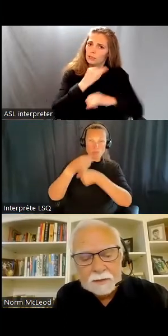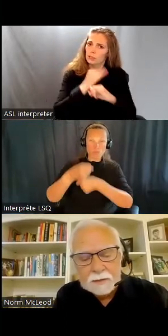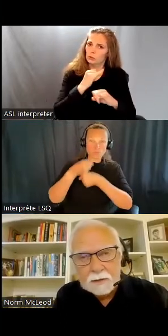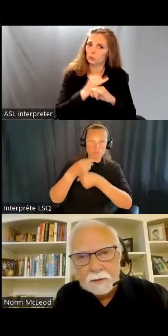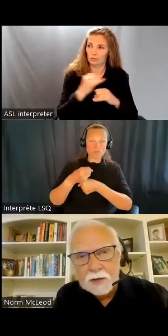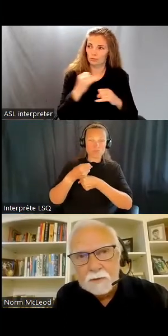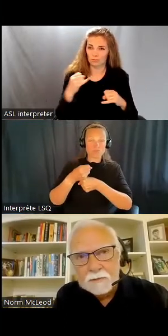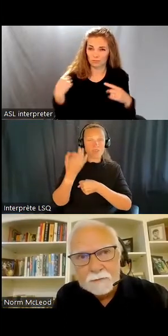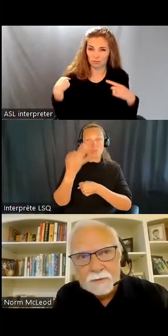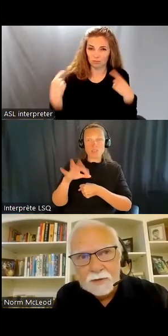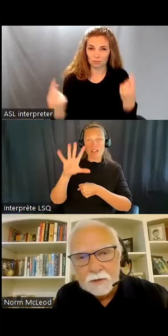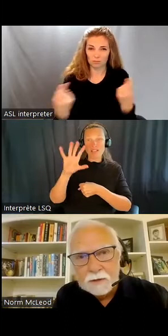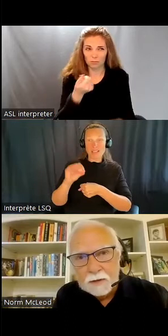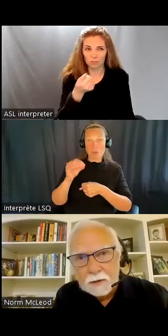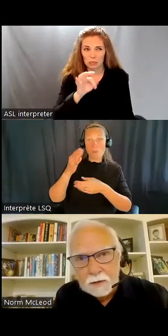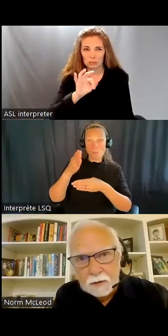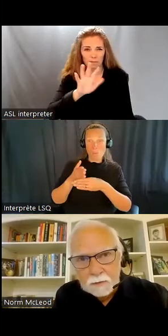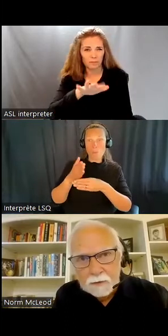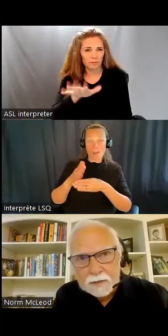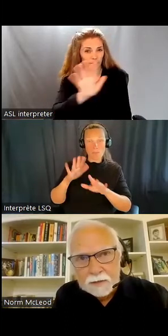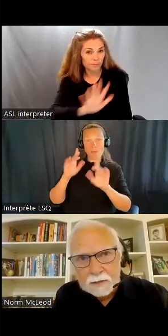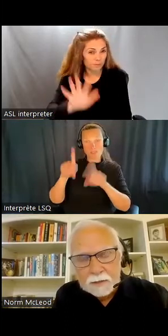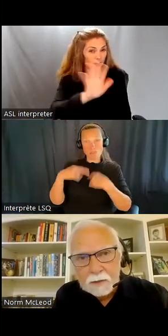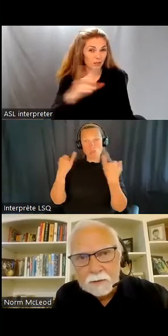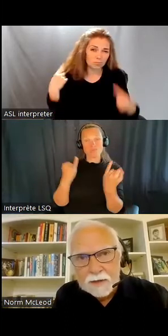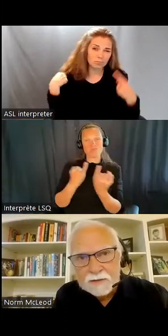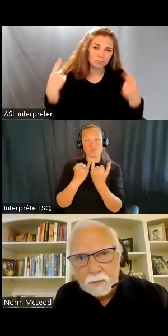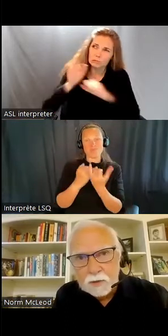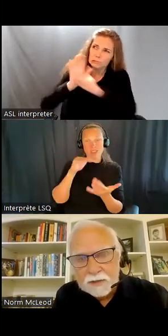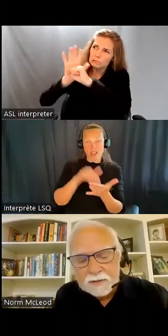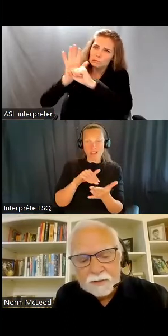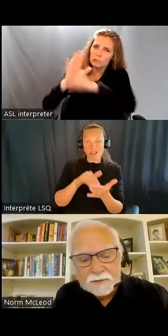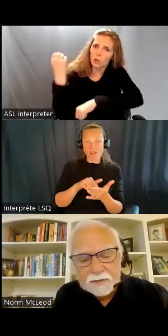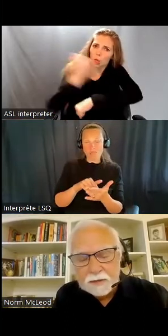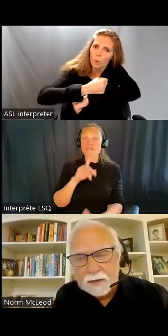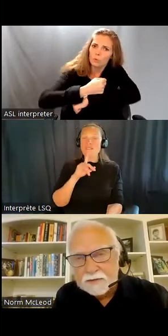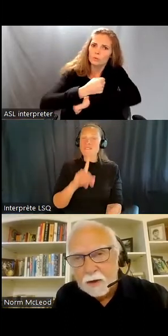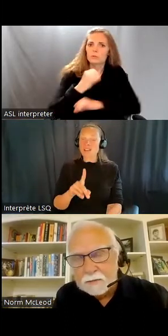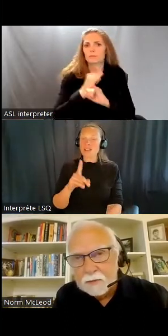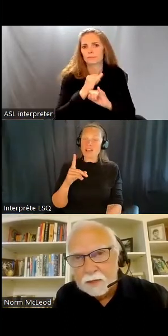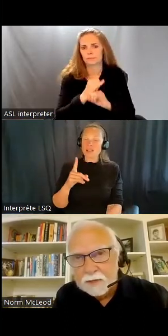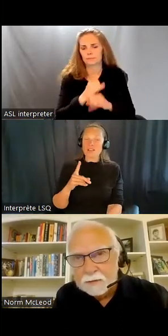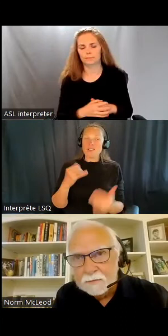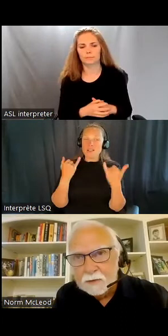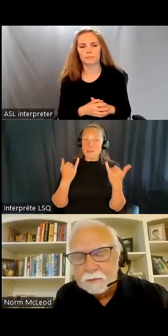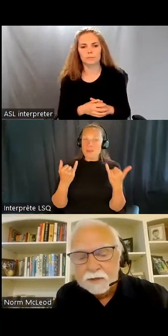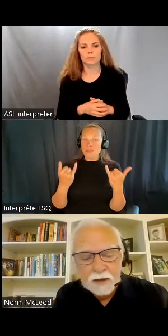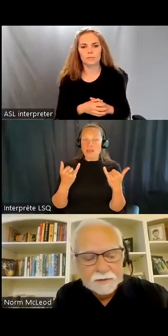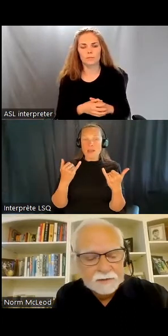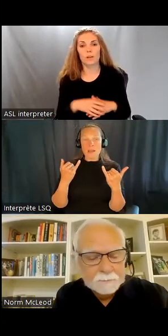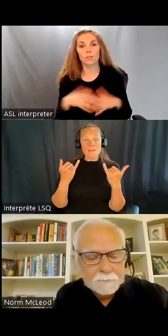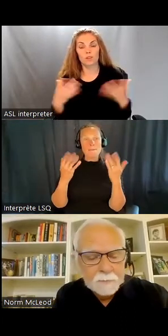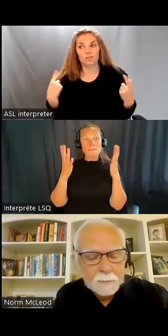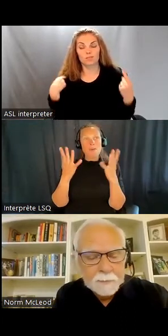Donc ça a été une lutte longue. et le rêve de voir les personnes incluées en tant que citoyens en part